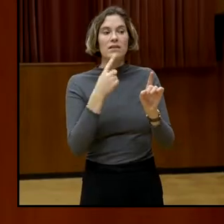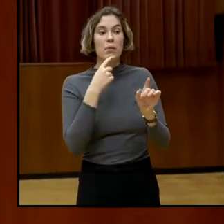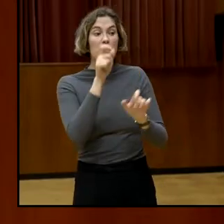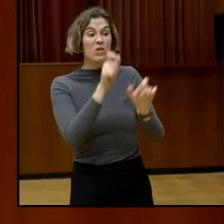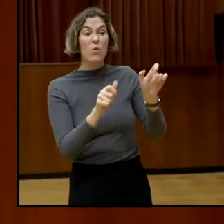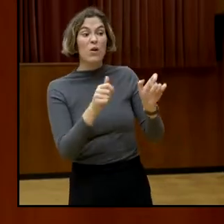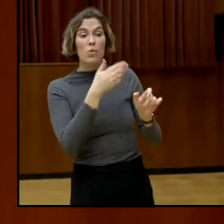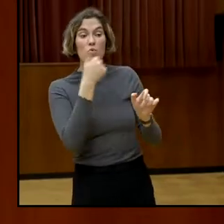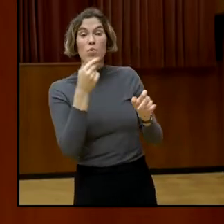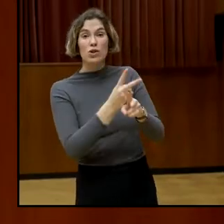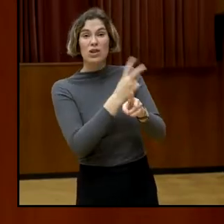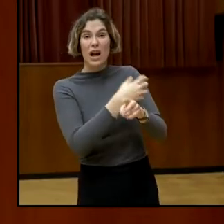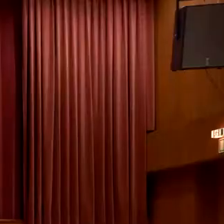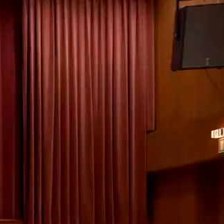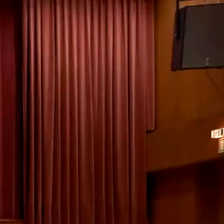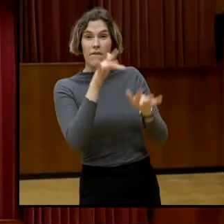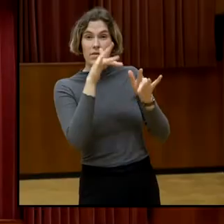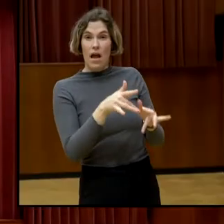Dankeschön.